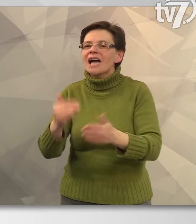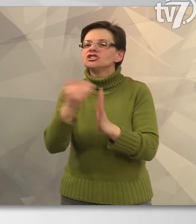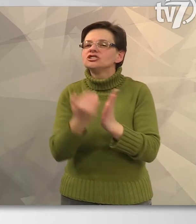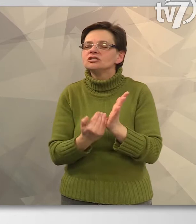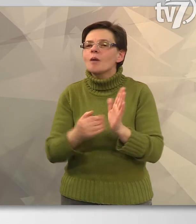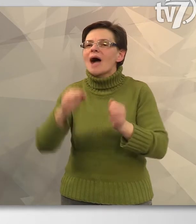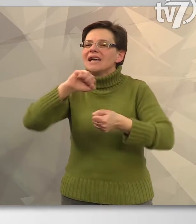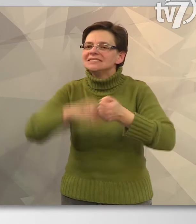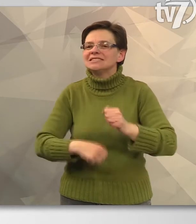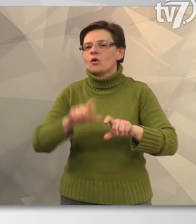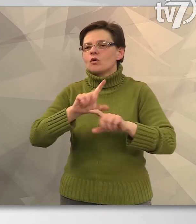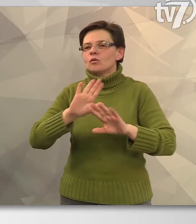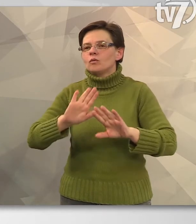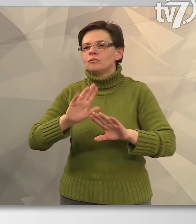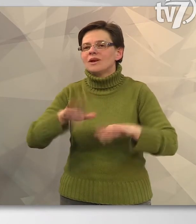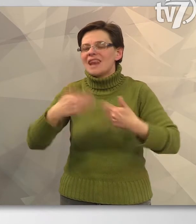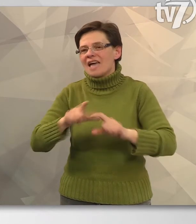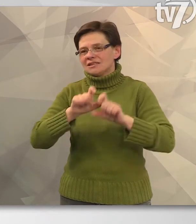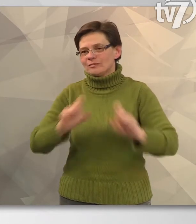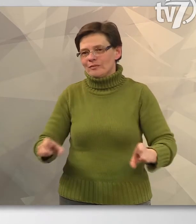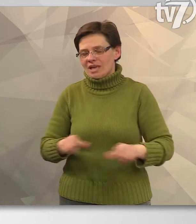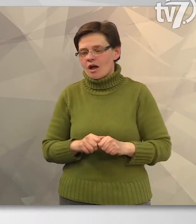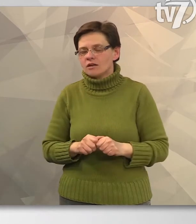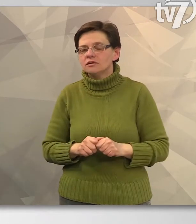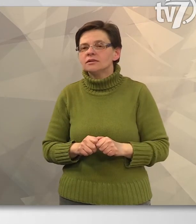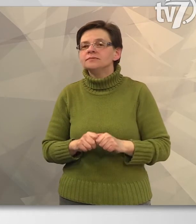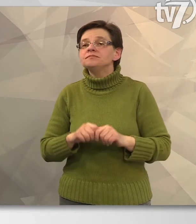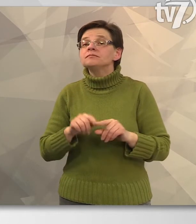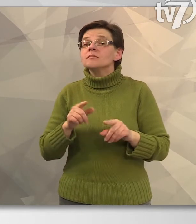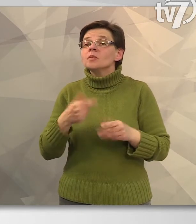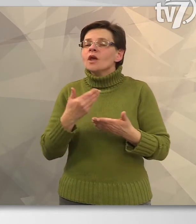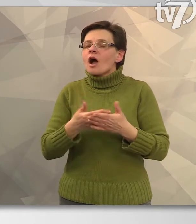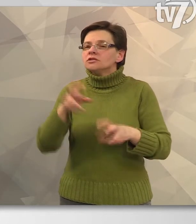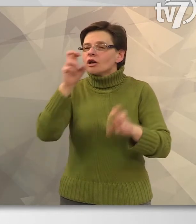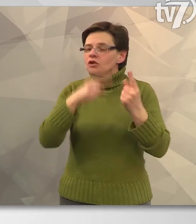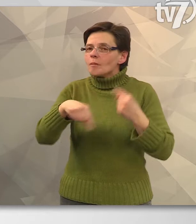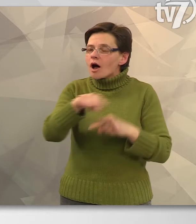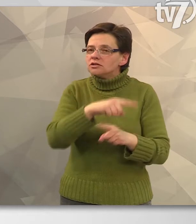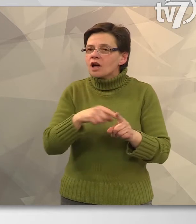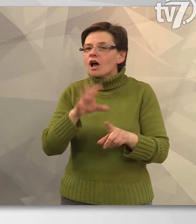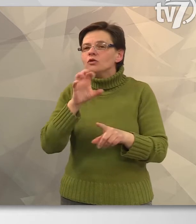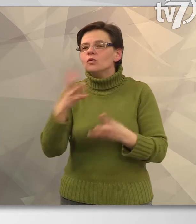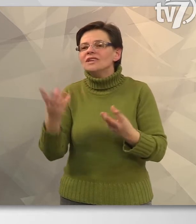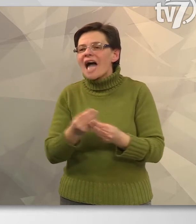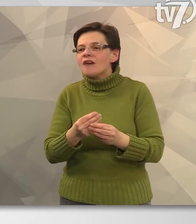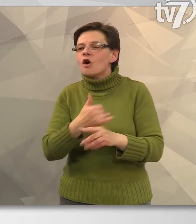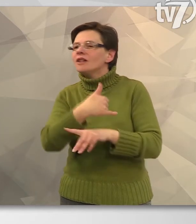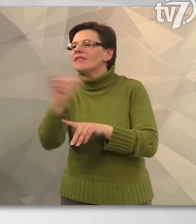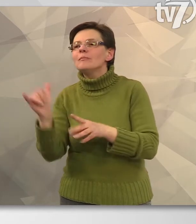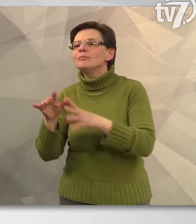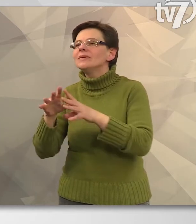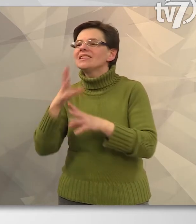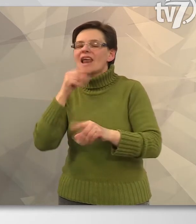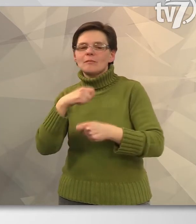szabályainak szigorításával is összefügg. Gubis Katalin hozzátette. Azt tapasztalják, hogy a kutyákkal nem